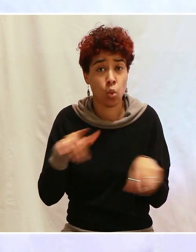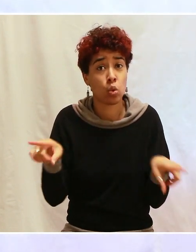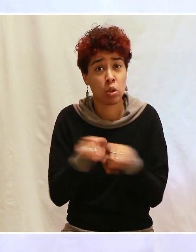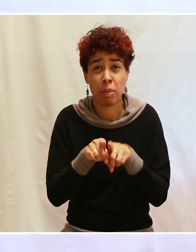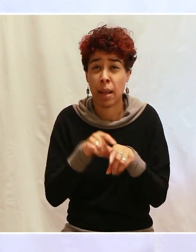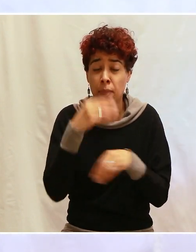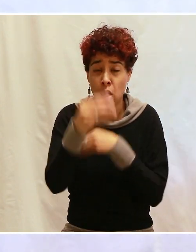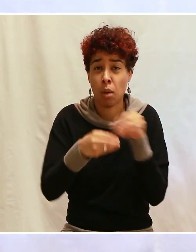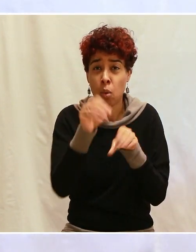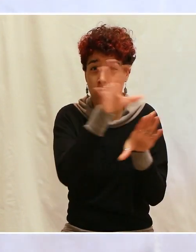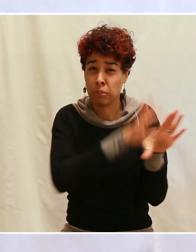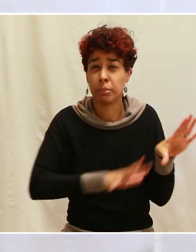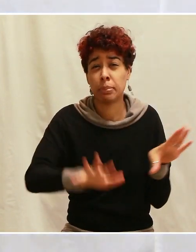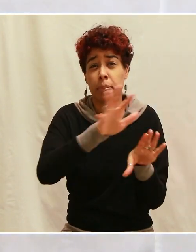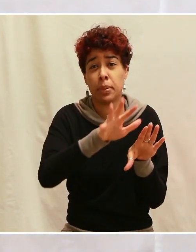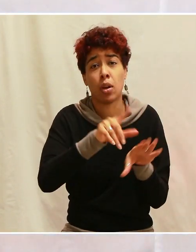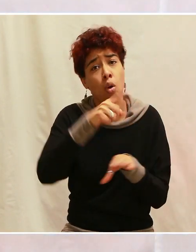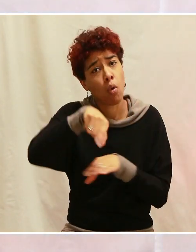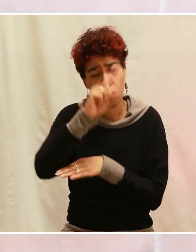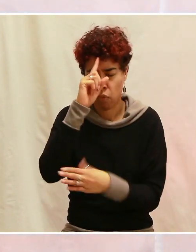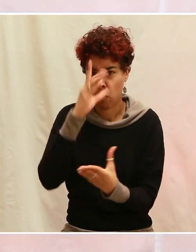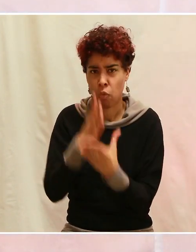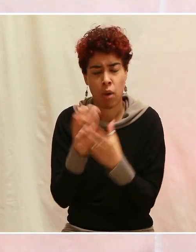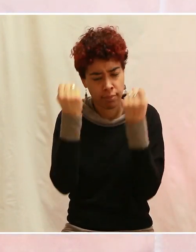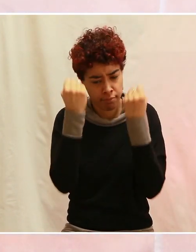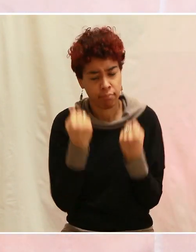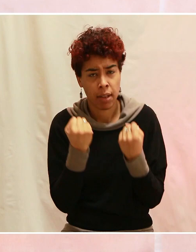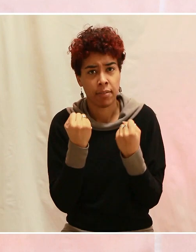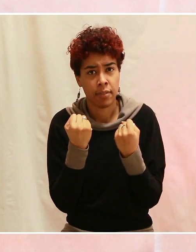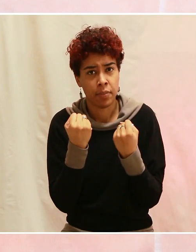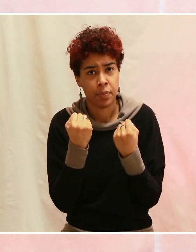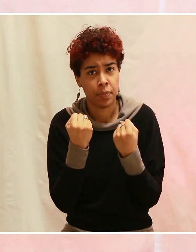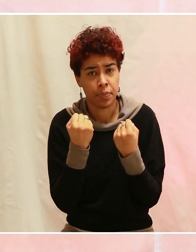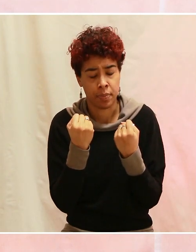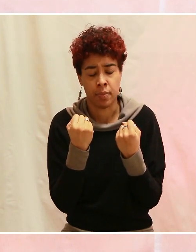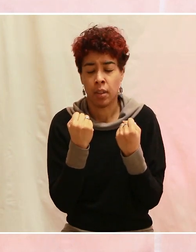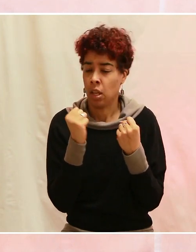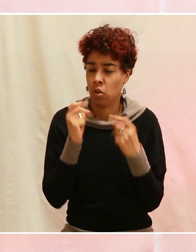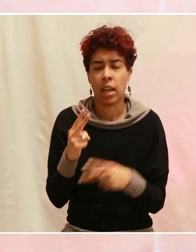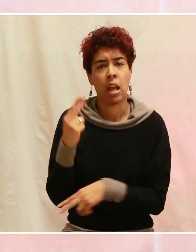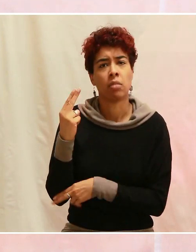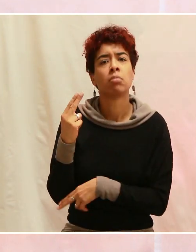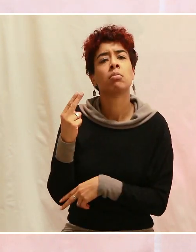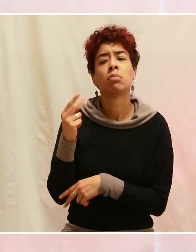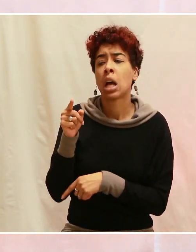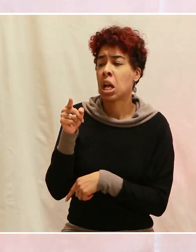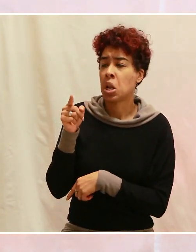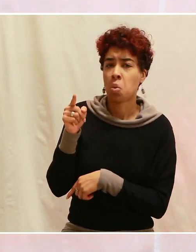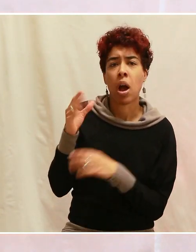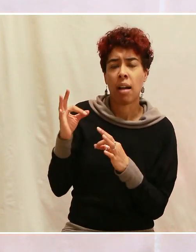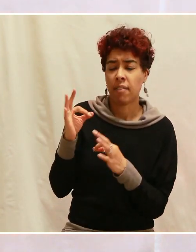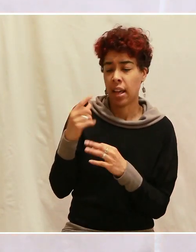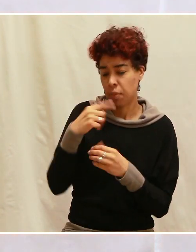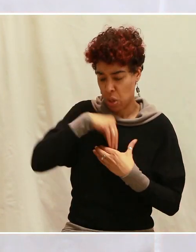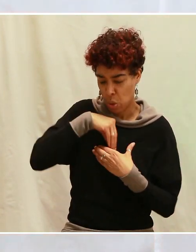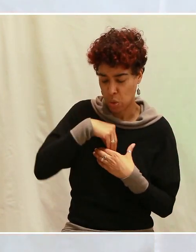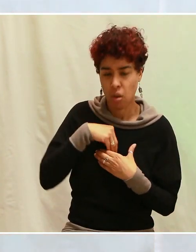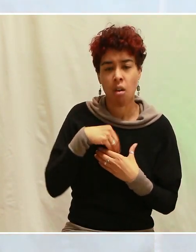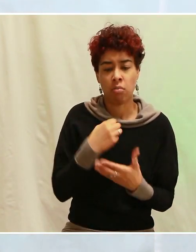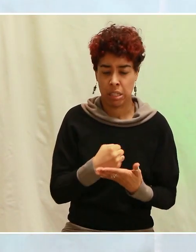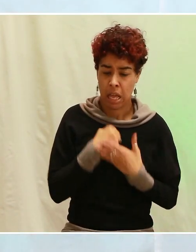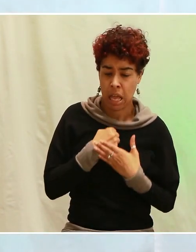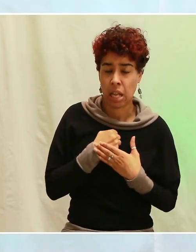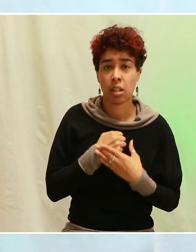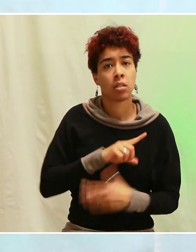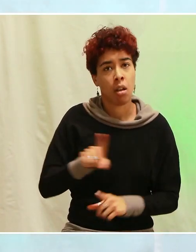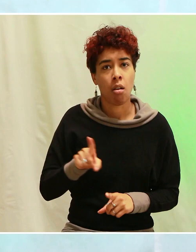Résistez-lui avec une foi ferme. Donc, aujourd'hui, tu sois fortifié dans ta foi à dire non, je ne m'appuie pas sur ce que je ressens, mais sur